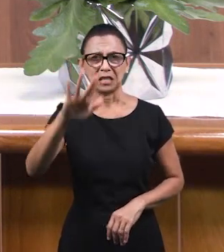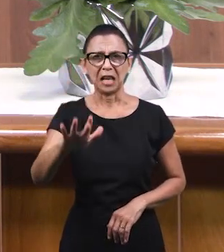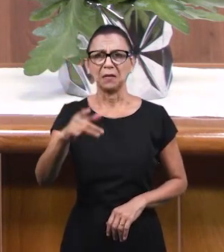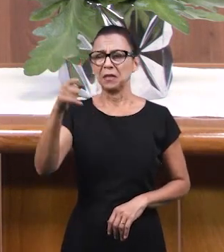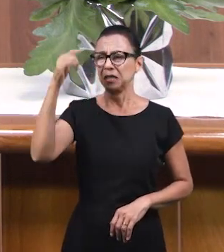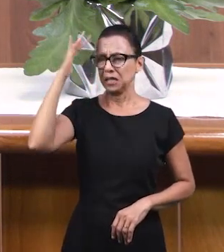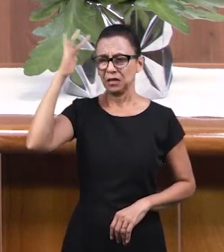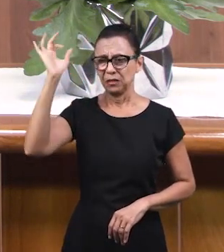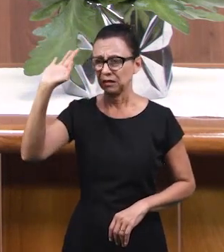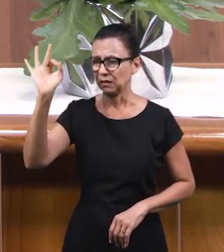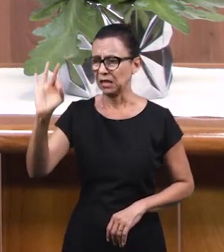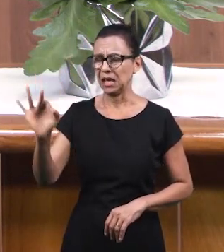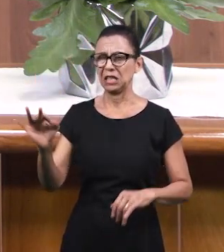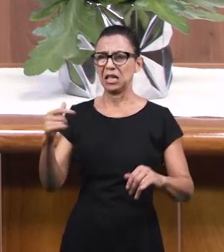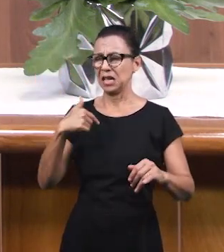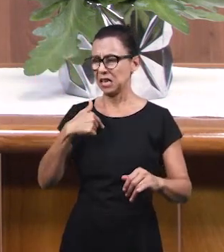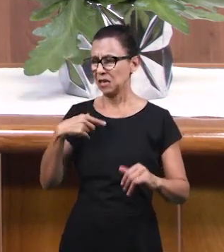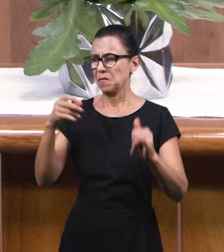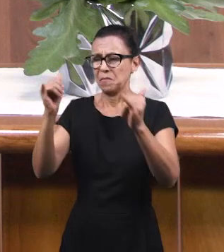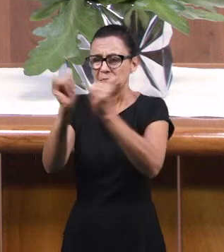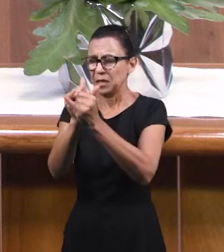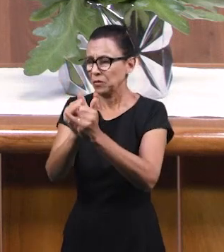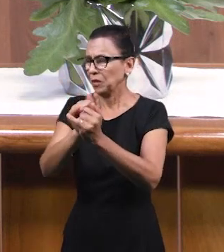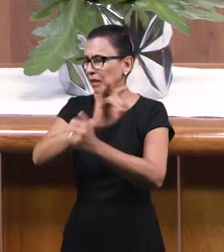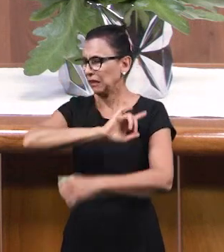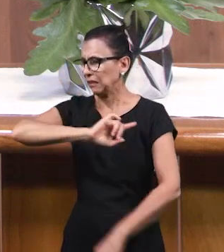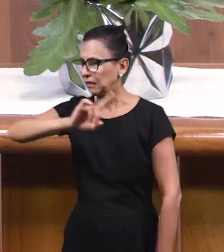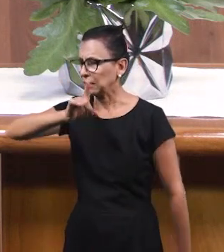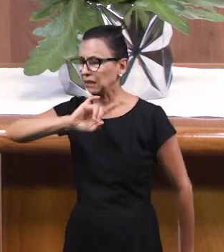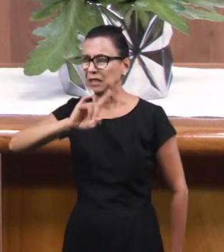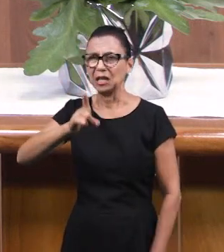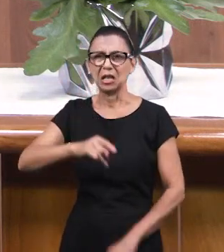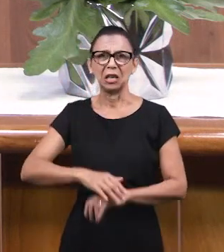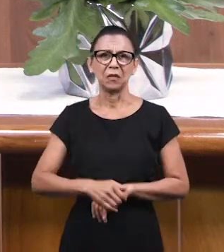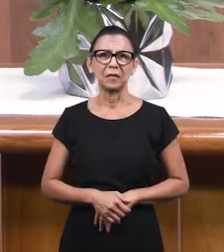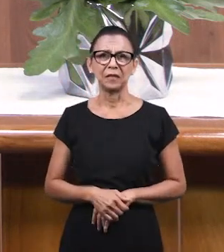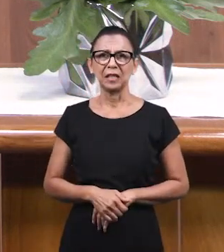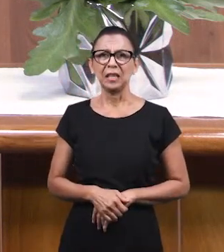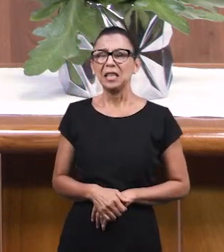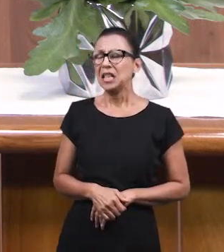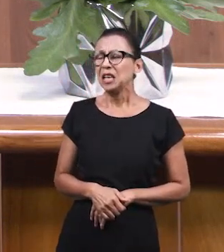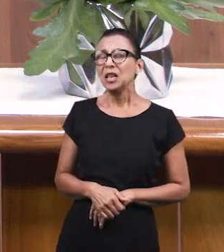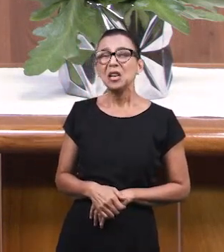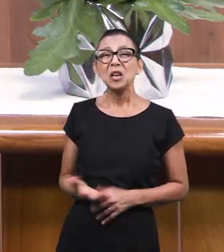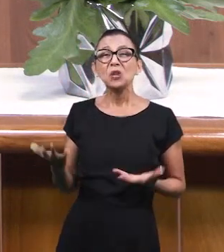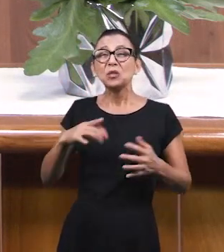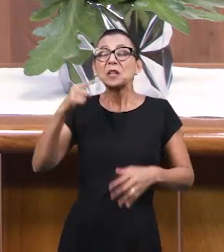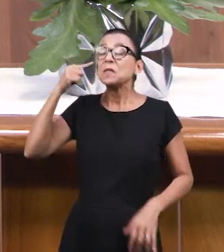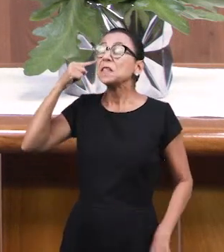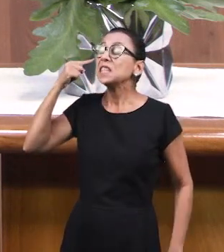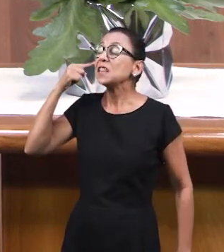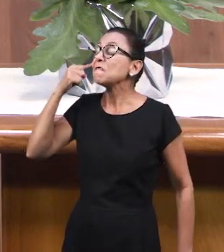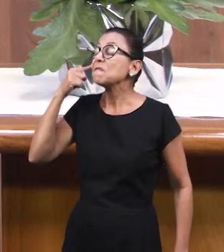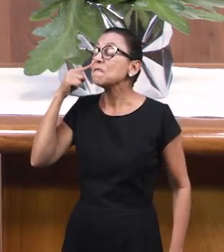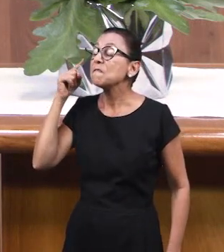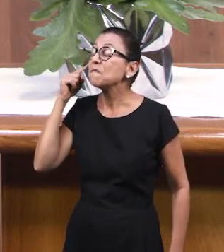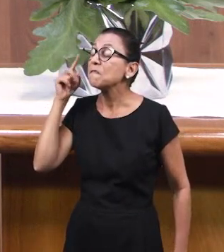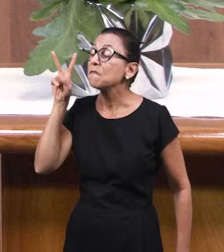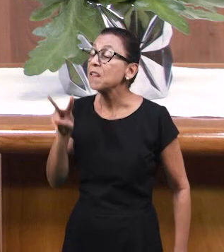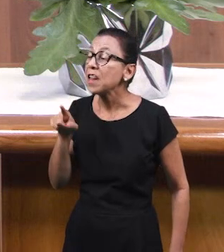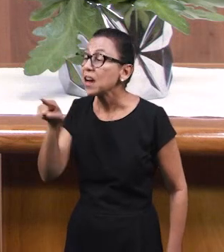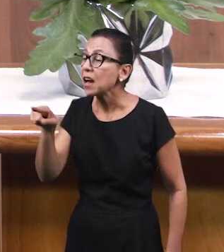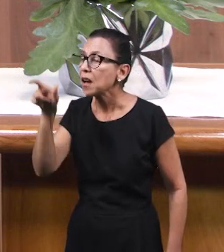сильно обидели, я не смогу даже смотреть на того человека. Тебе